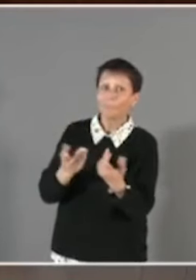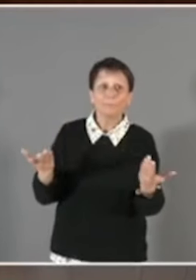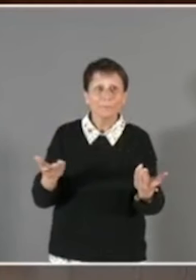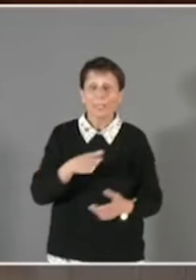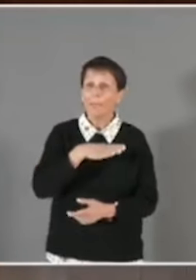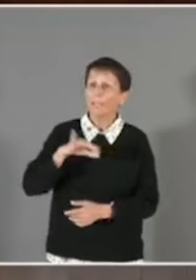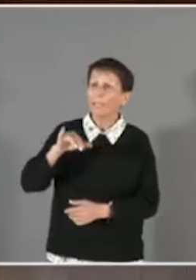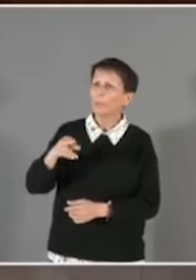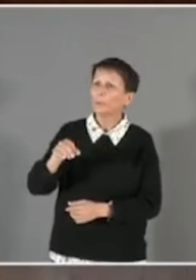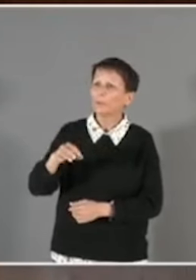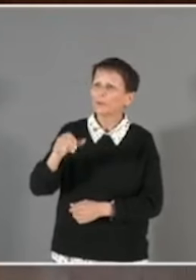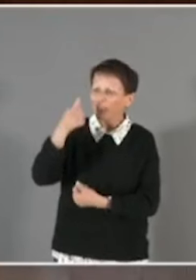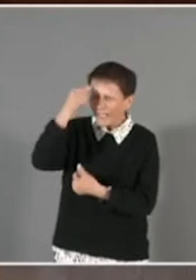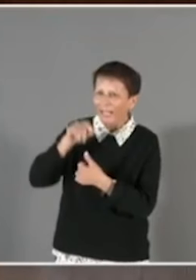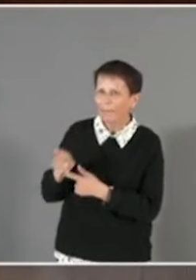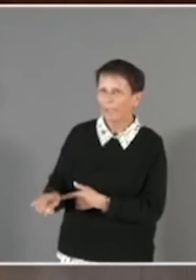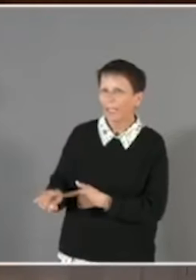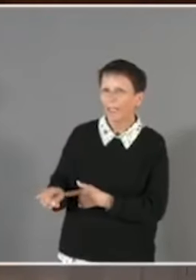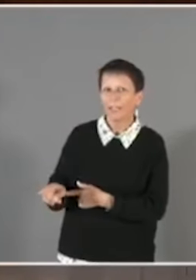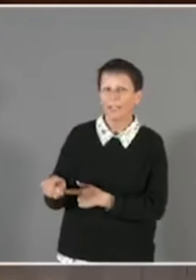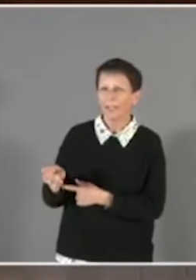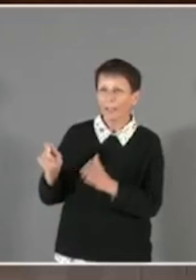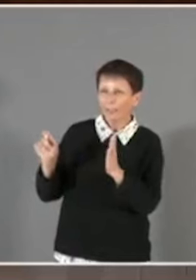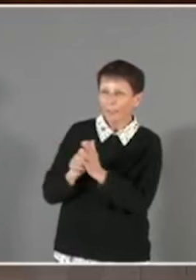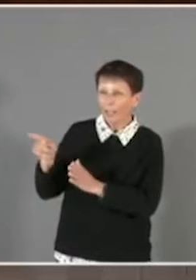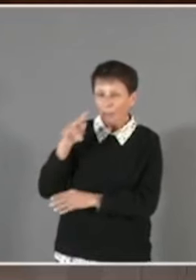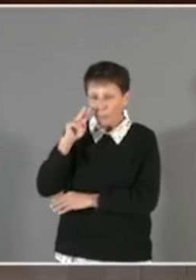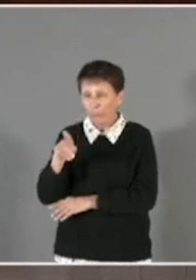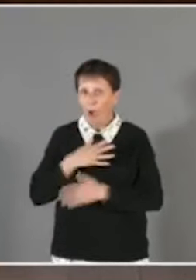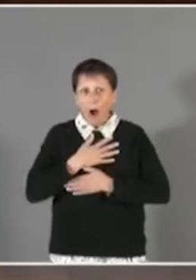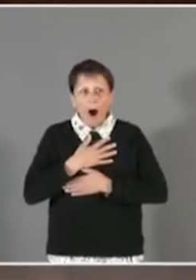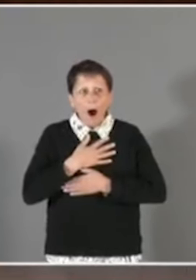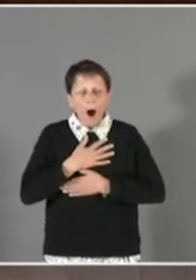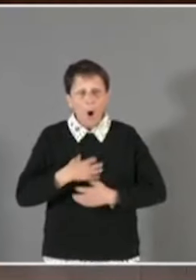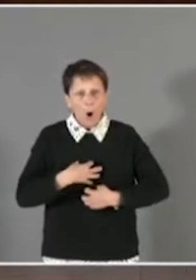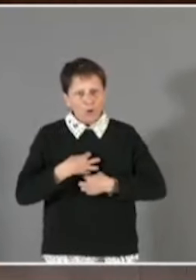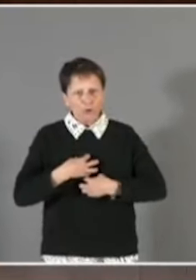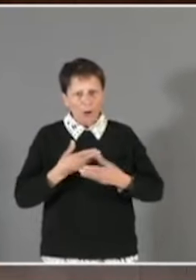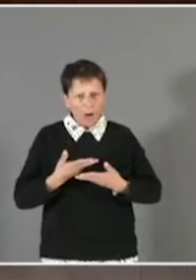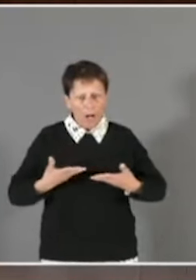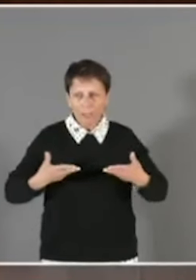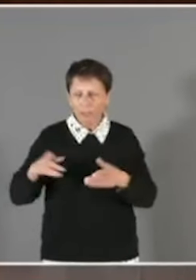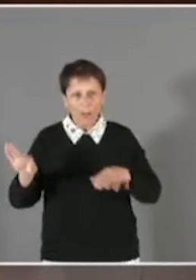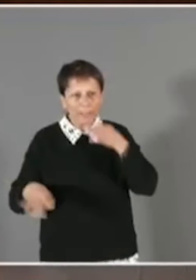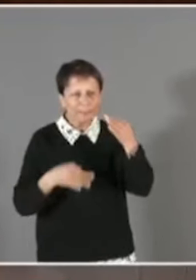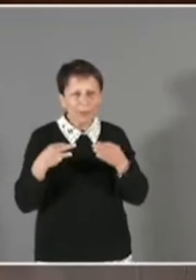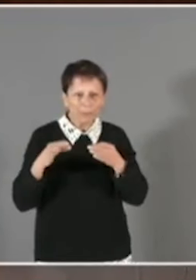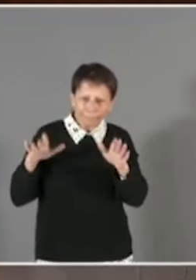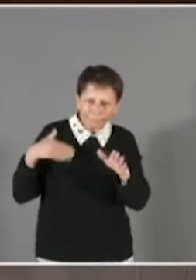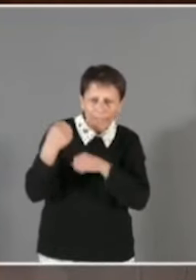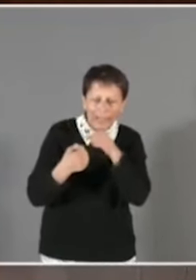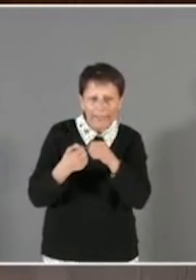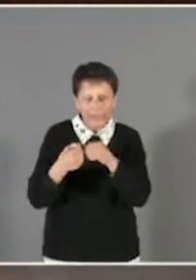Juste, vous vous souvenez sans doute à quel point vous étiez effaré de la situation, car vous la découvriez après plusieurs